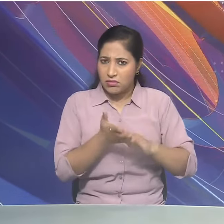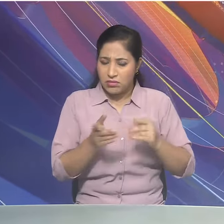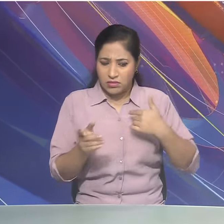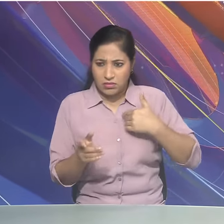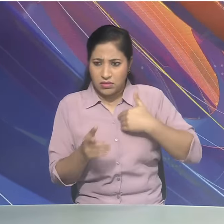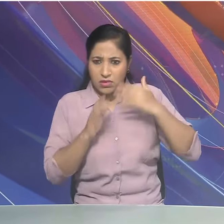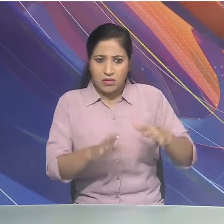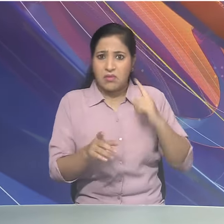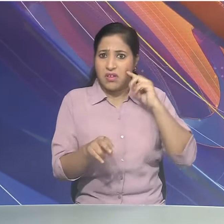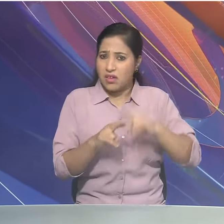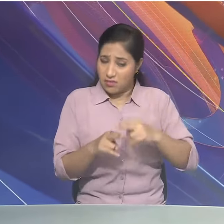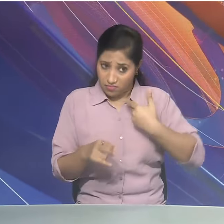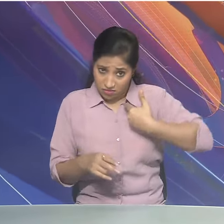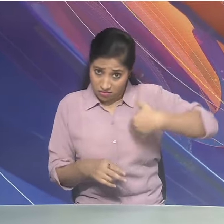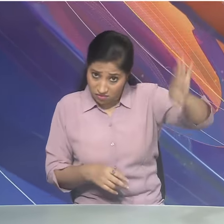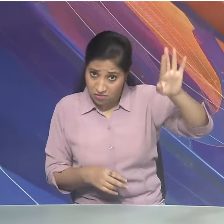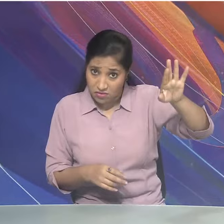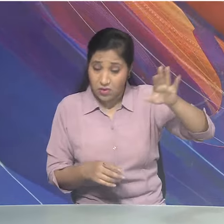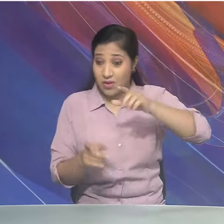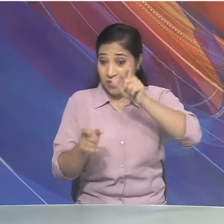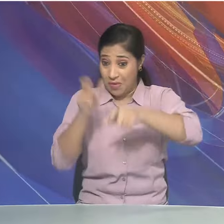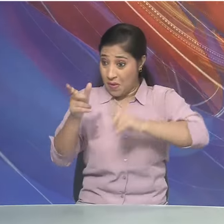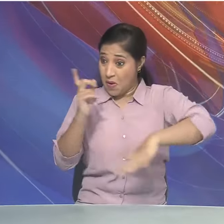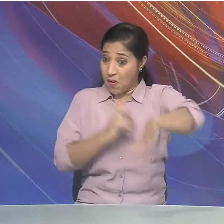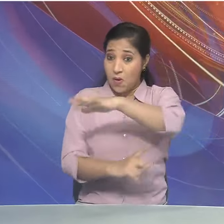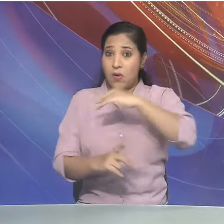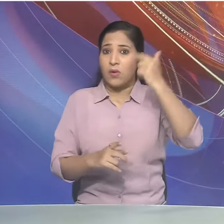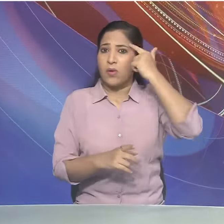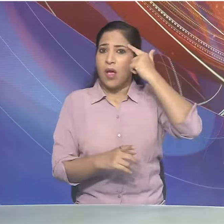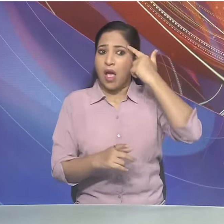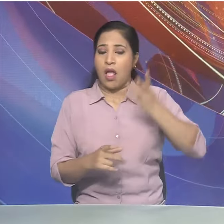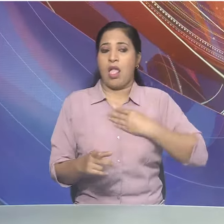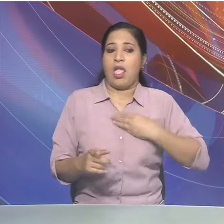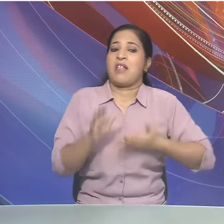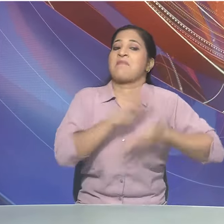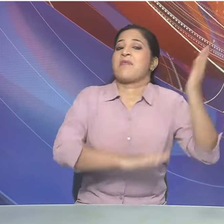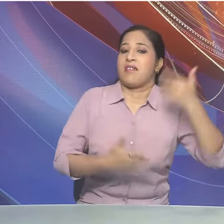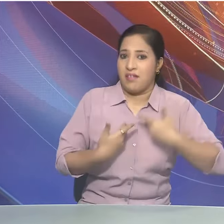अगर मैं यहां से चड़ी गई तो इन लोगों को यही लगेगा कि मैं डर कर गई